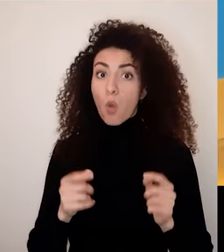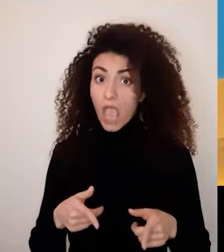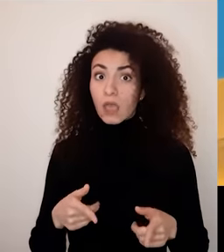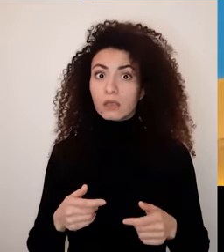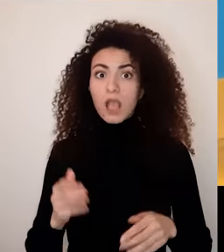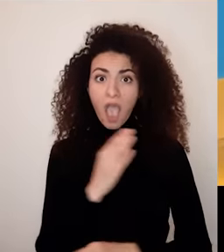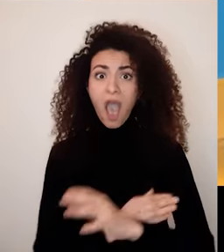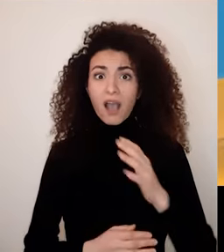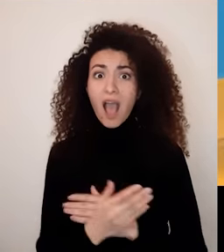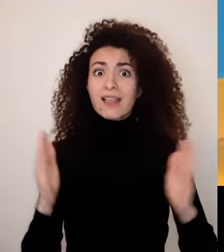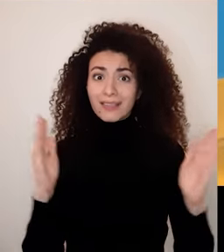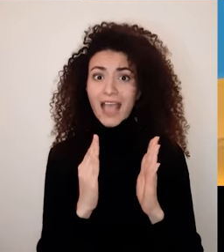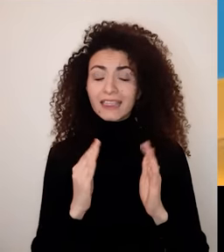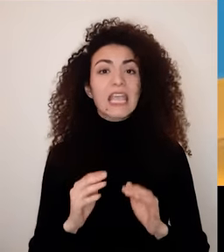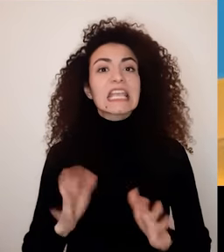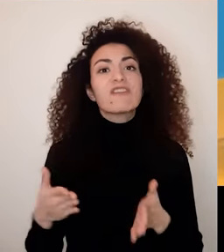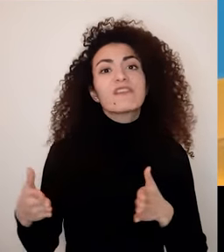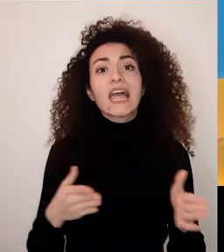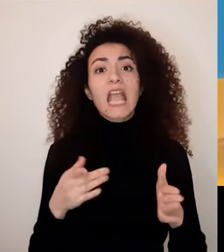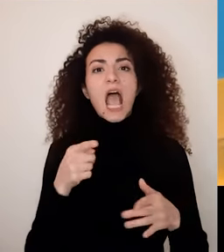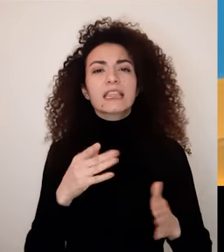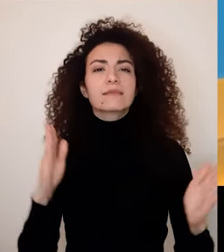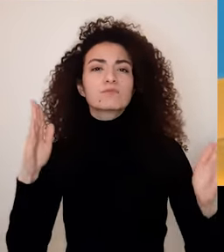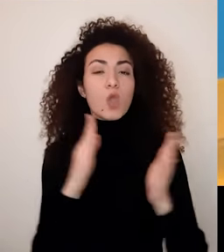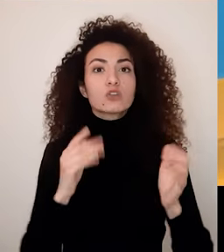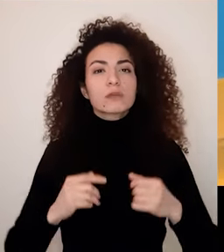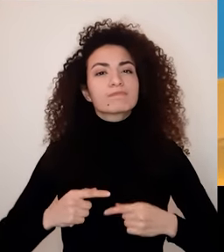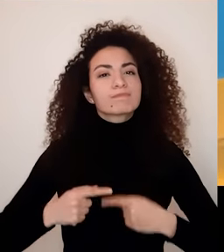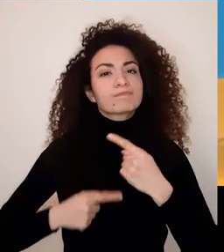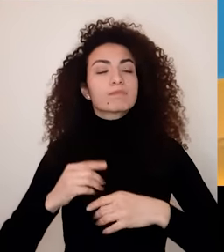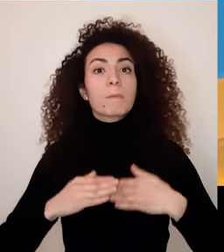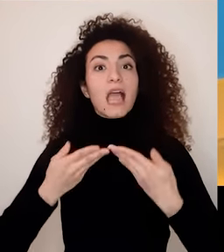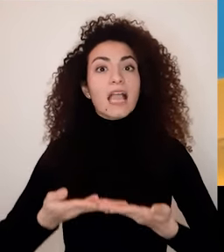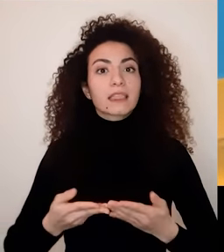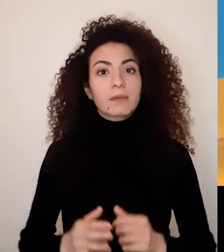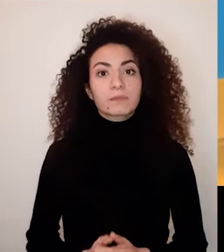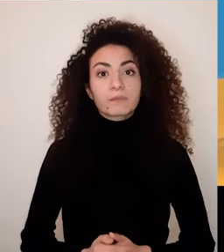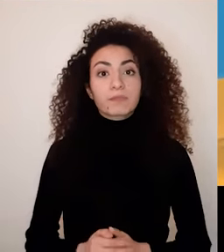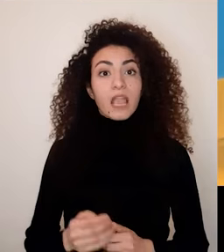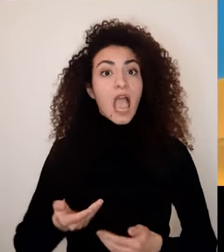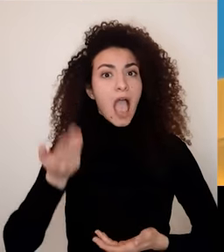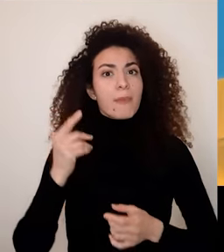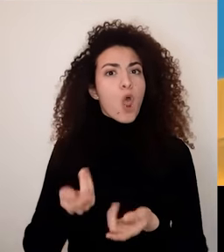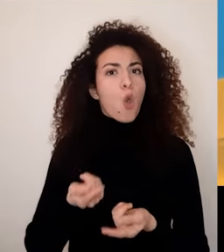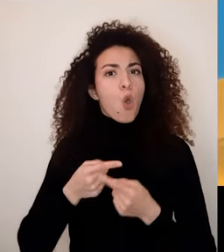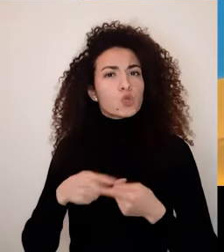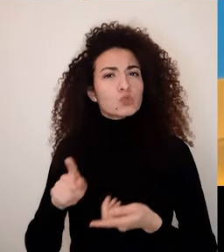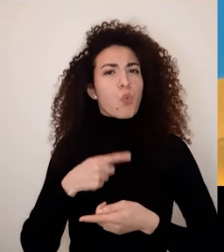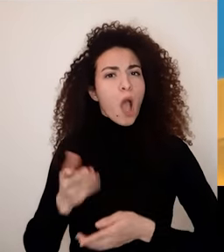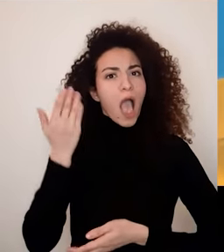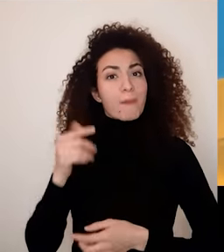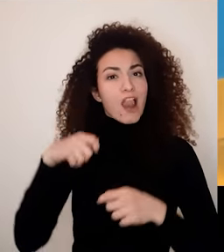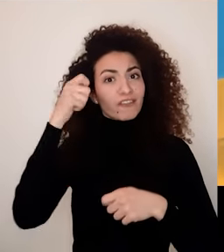نعم فأين يكمن هيدا التحدي؟ وهل يمكن تخطيه إذا استخدرنا بعض الأدوات المطروحة بالأسبوع الماضية